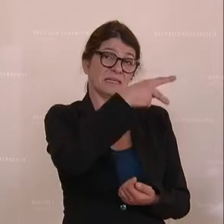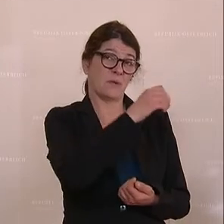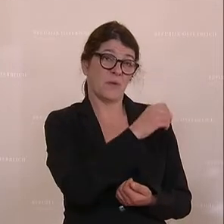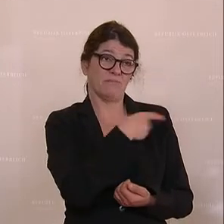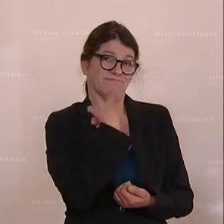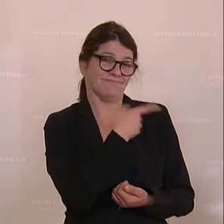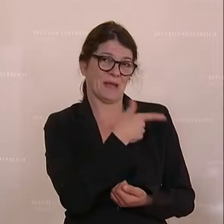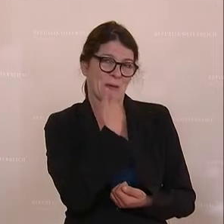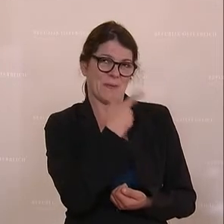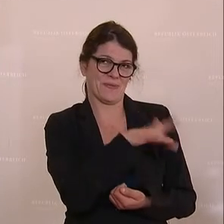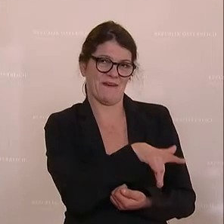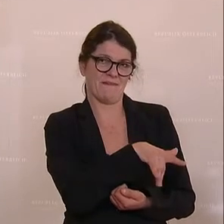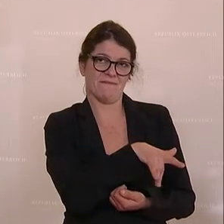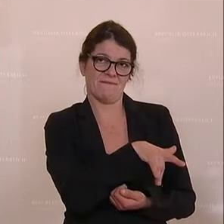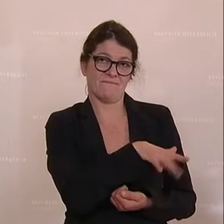nicht zugeschrieben.